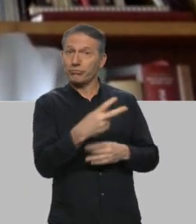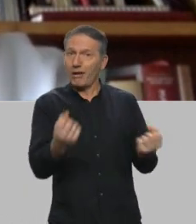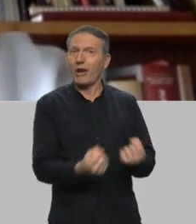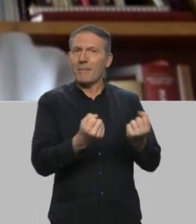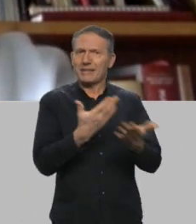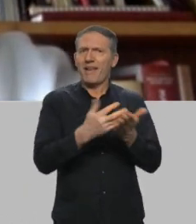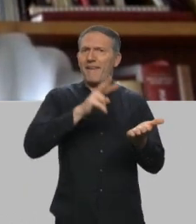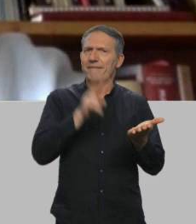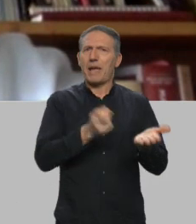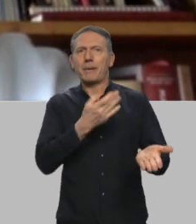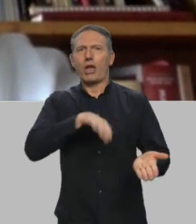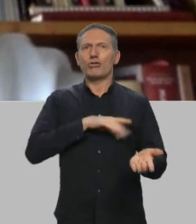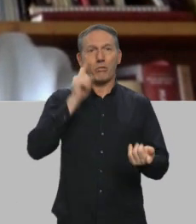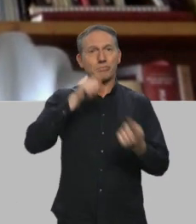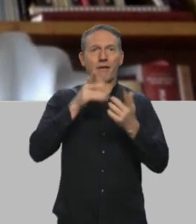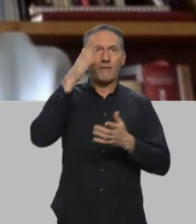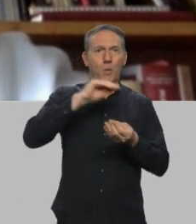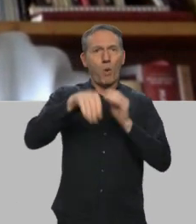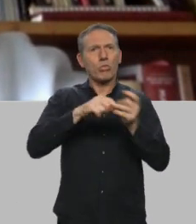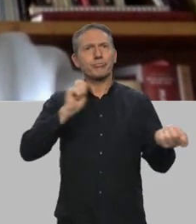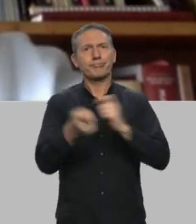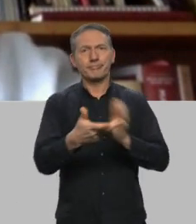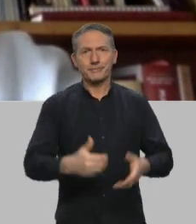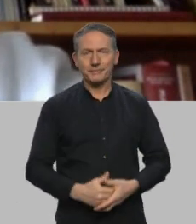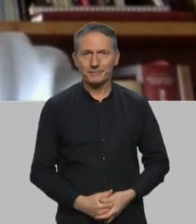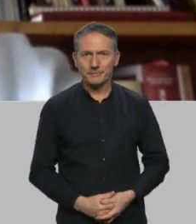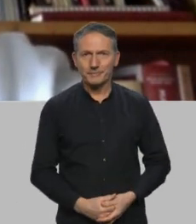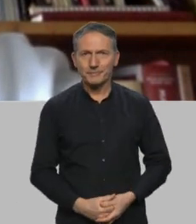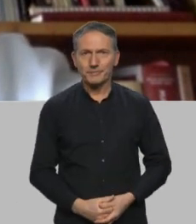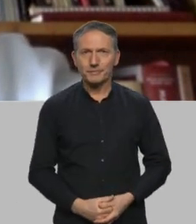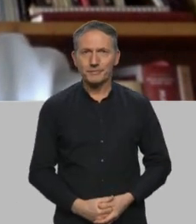participation à sa campagne est une véritable prise en charge de l'avenir du monde.